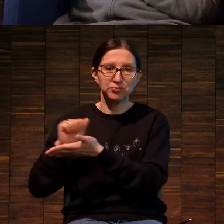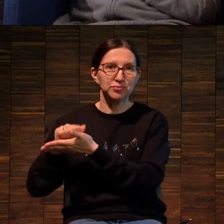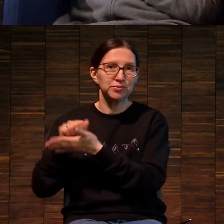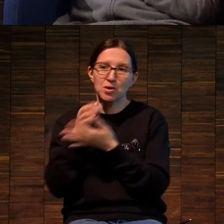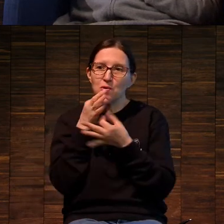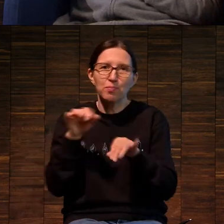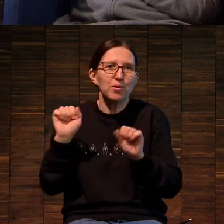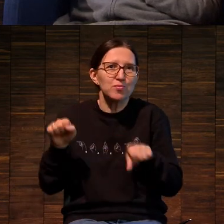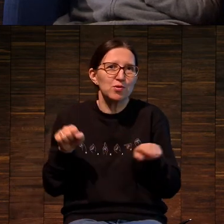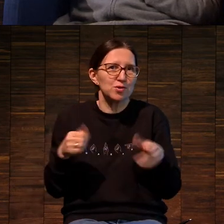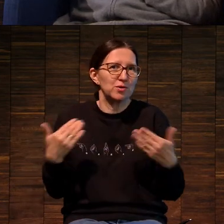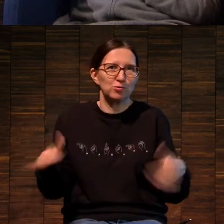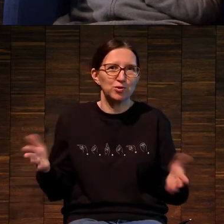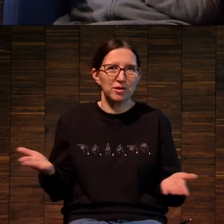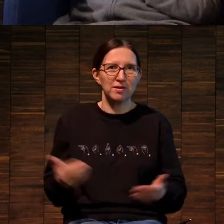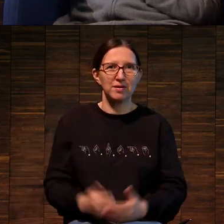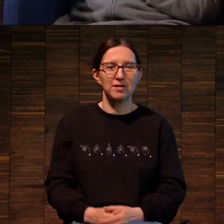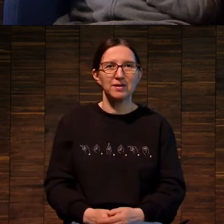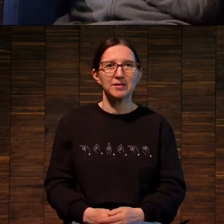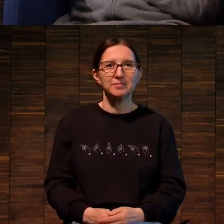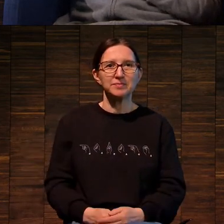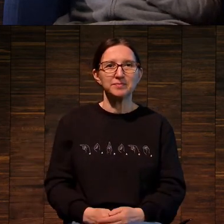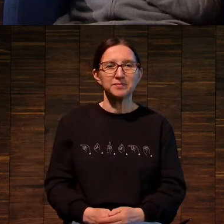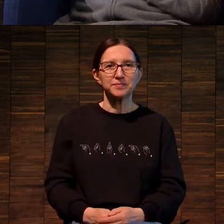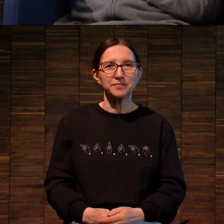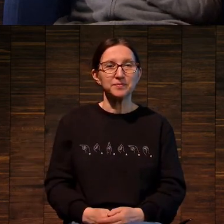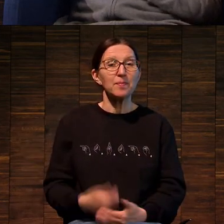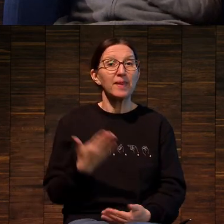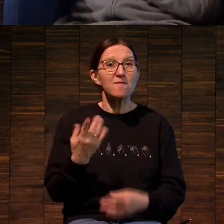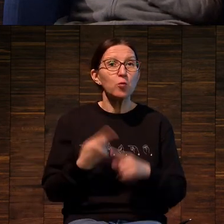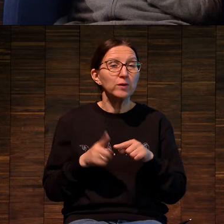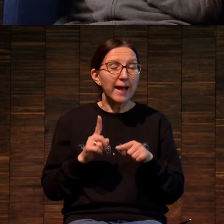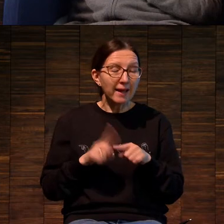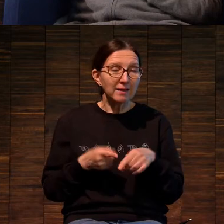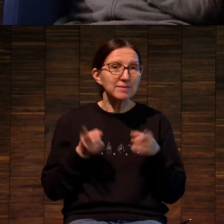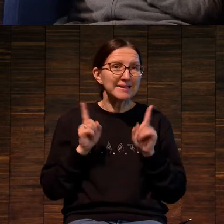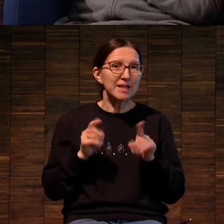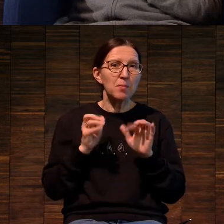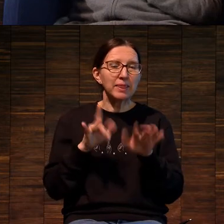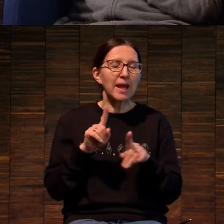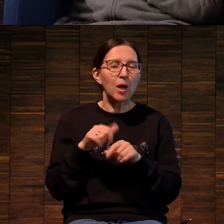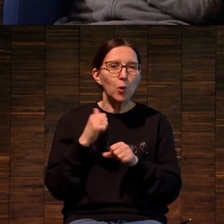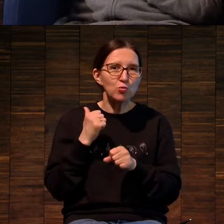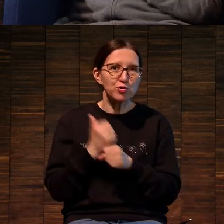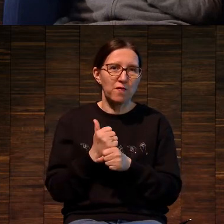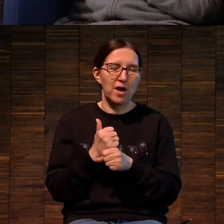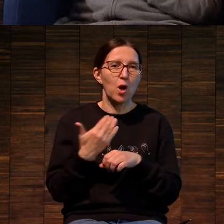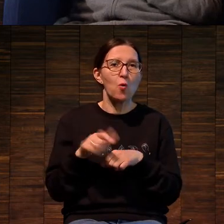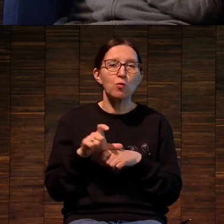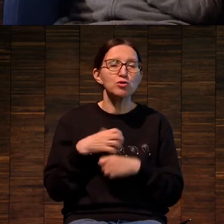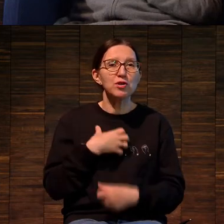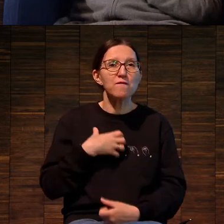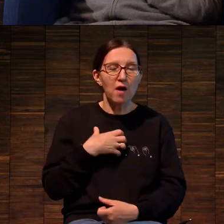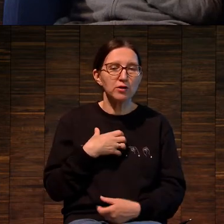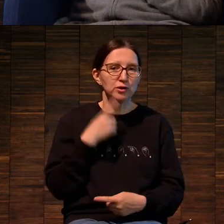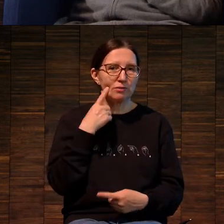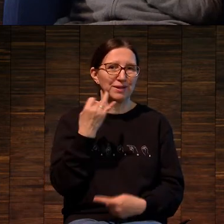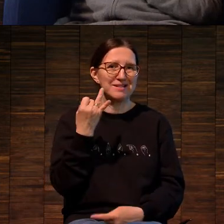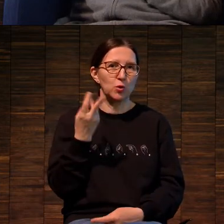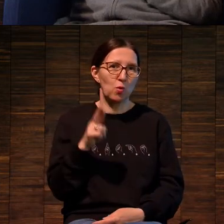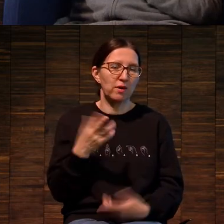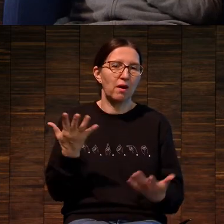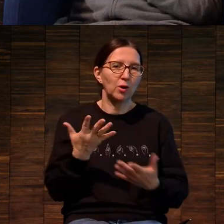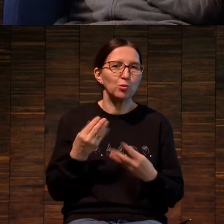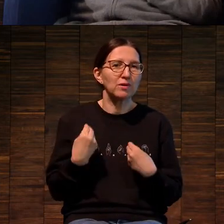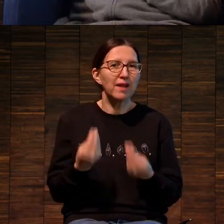для получения импринта, отпечатка. Вот это, на самом деле, ключевая такая, очень важная история, которая